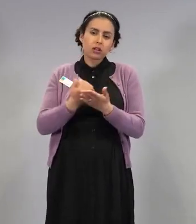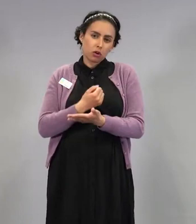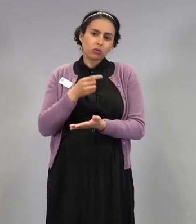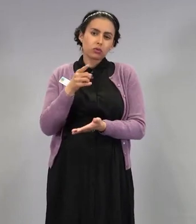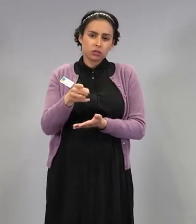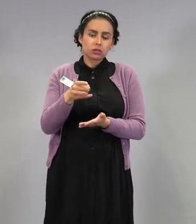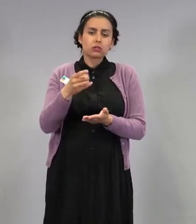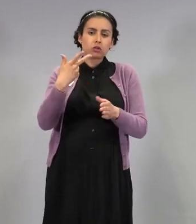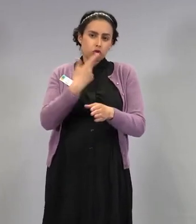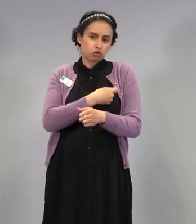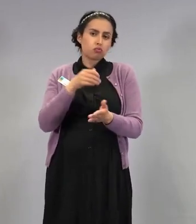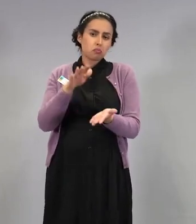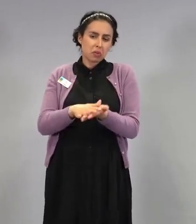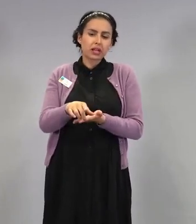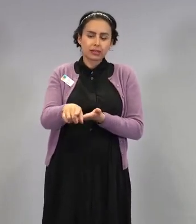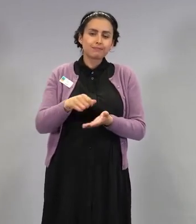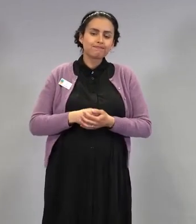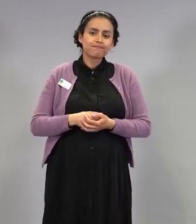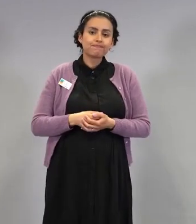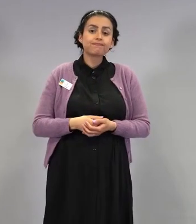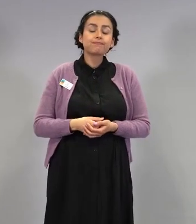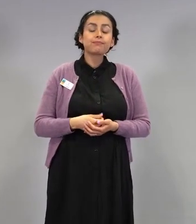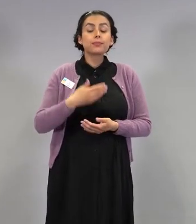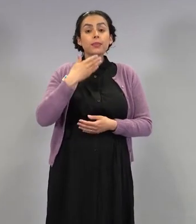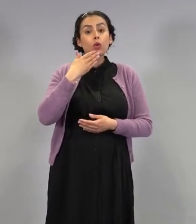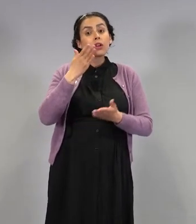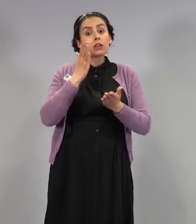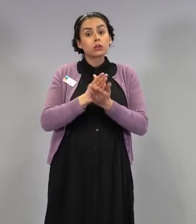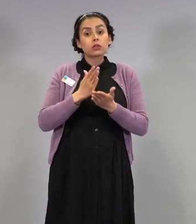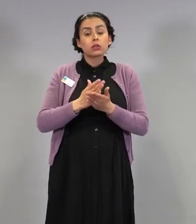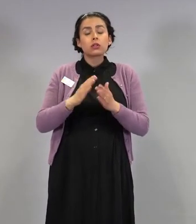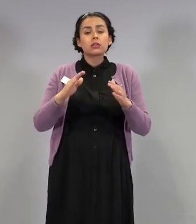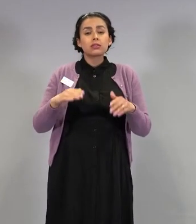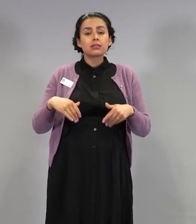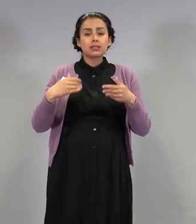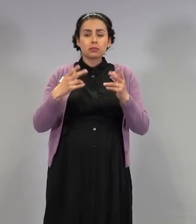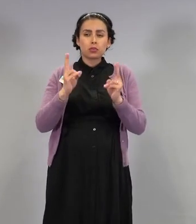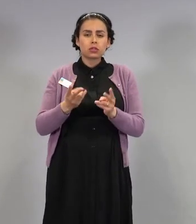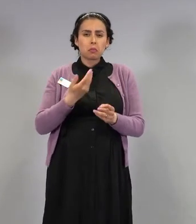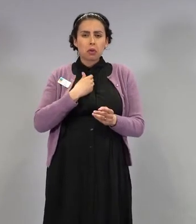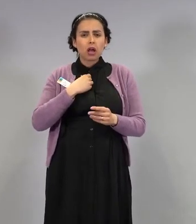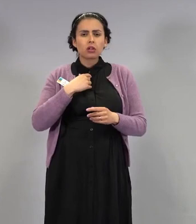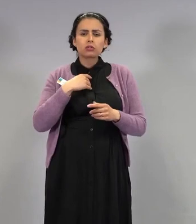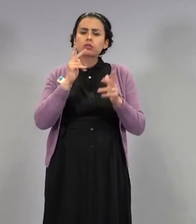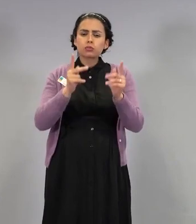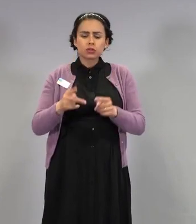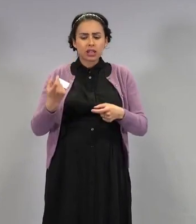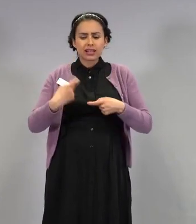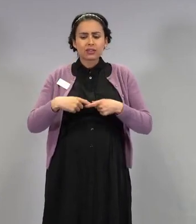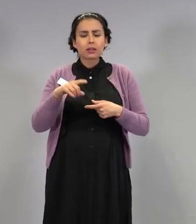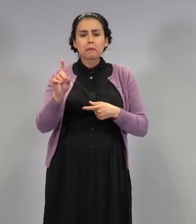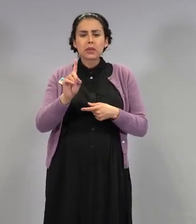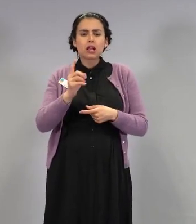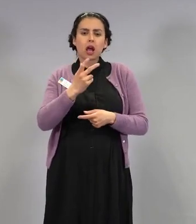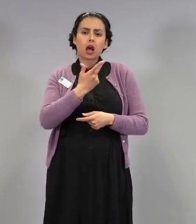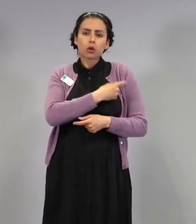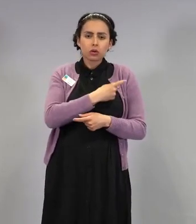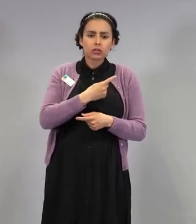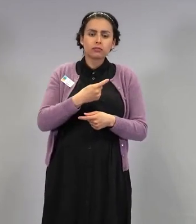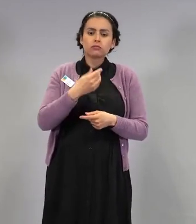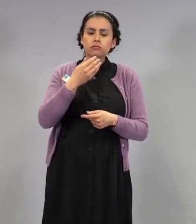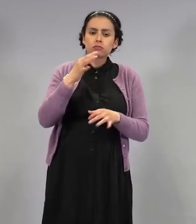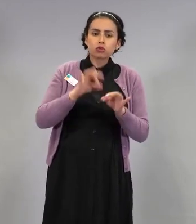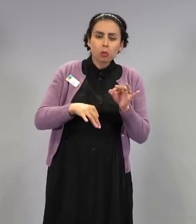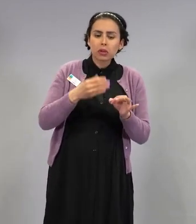Hyvä. Sitten meillä on paljon kysymyksiä myös siitä, että mikä rokote sopii kenellekin ja liittyy erityisesti